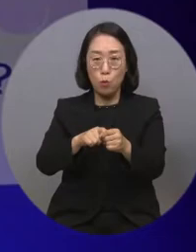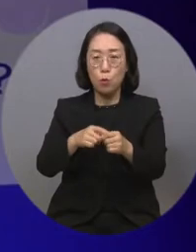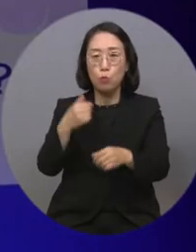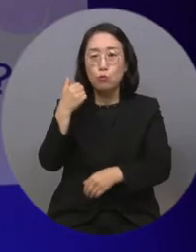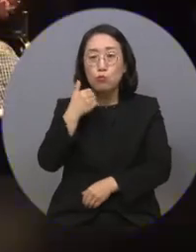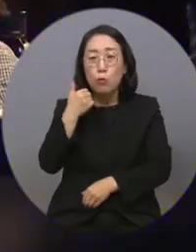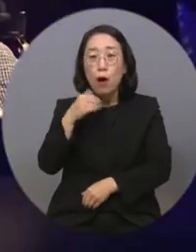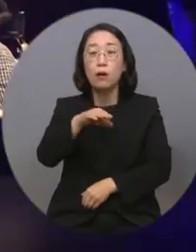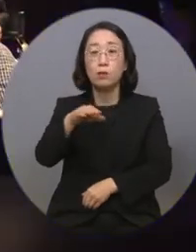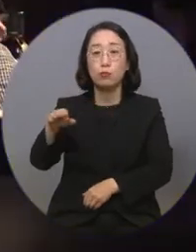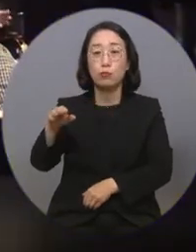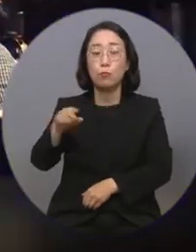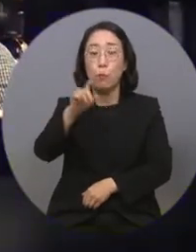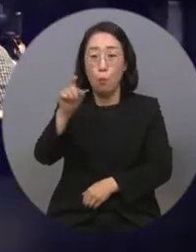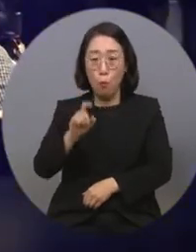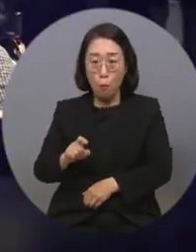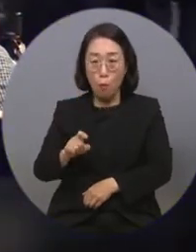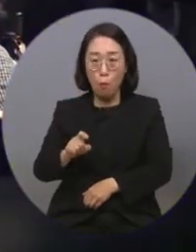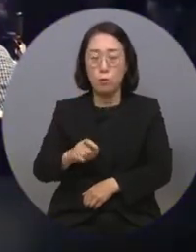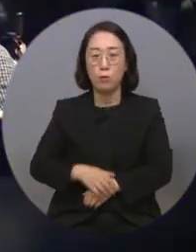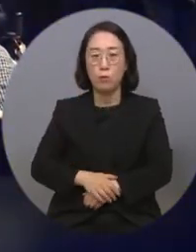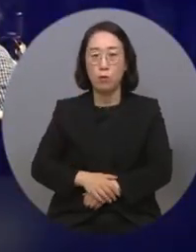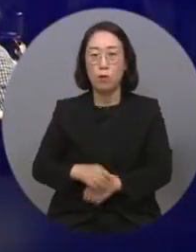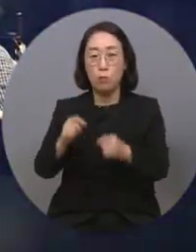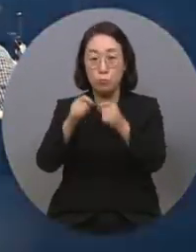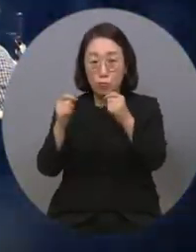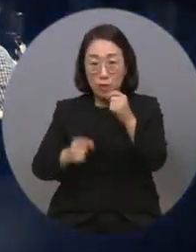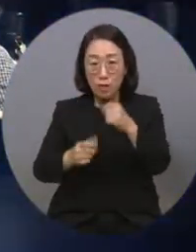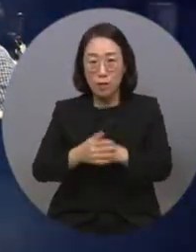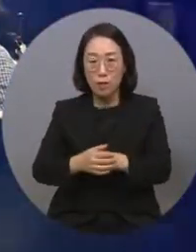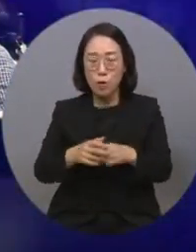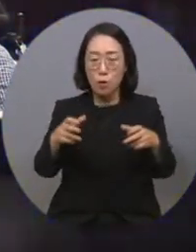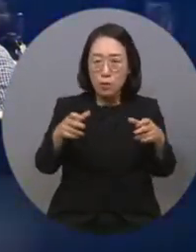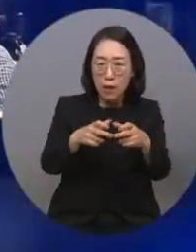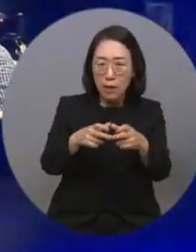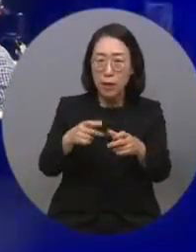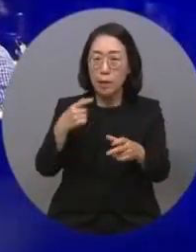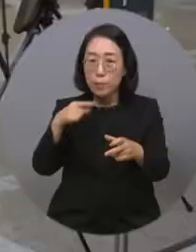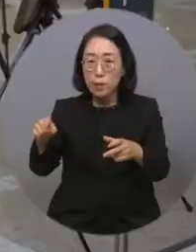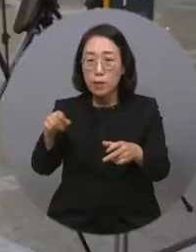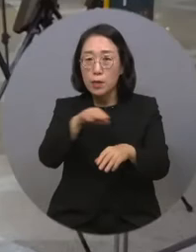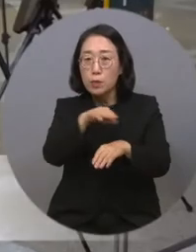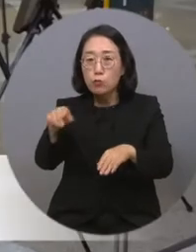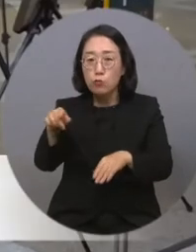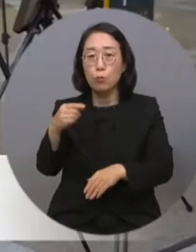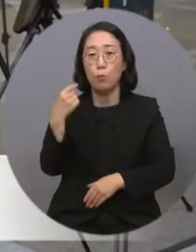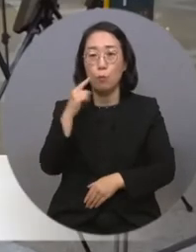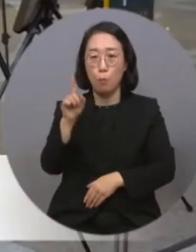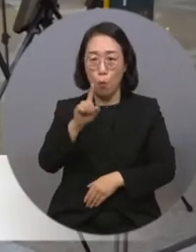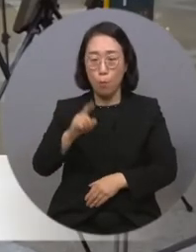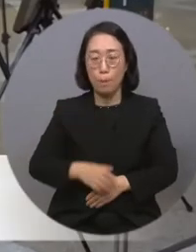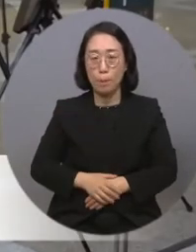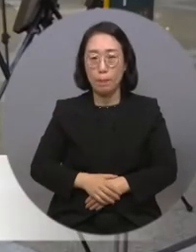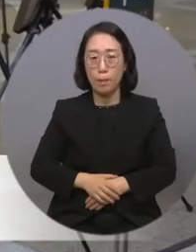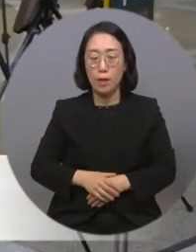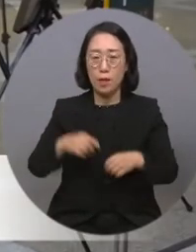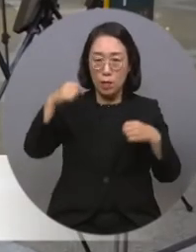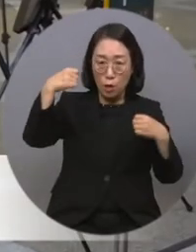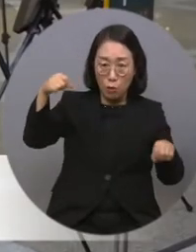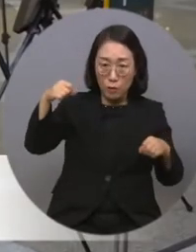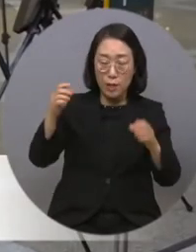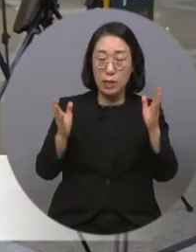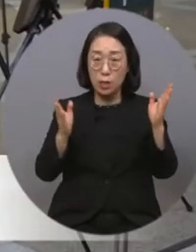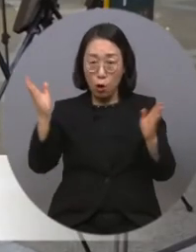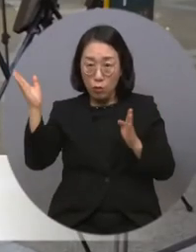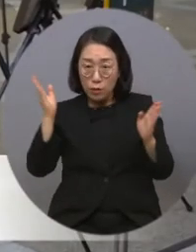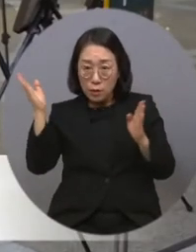부재로 하여 비장애인 장애인의 기준에 대한 의문을 던졌습니다. 연기, 연극 이런 것이